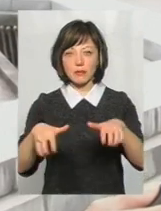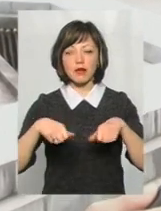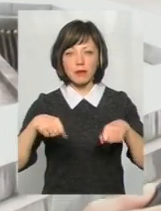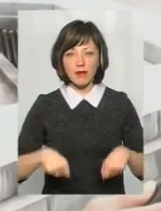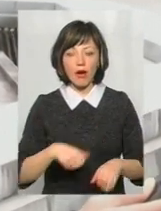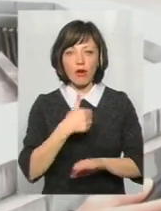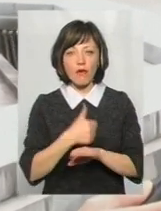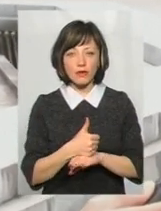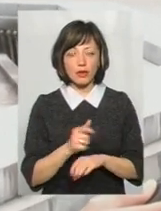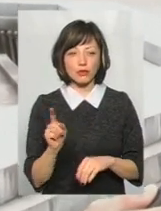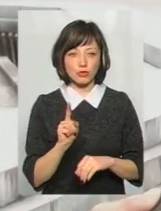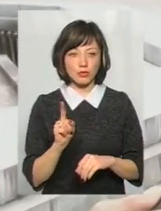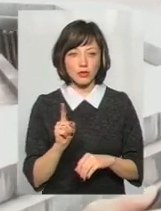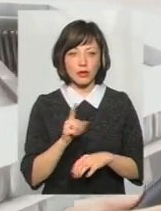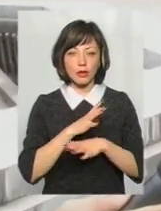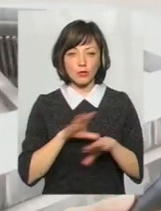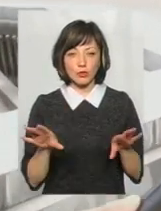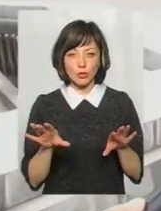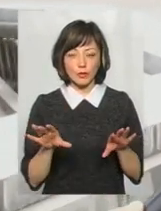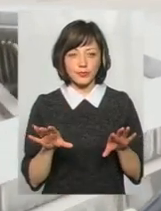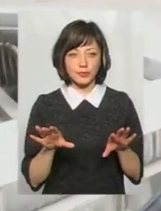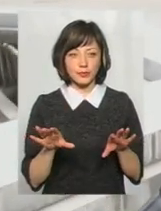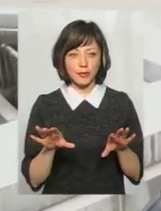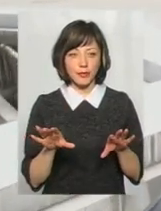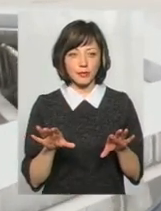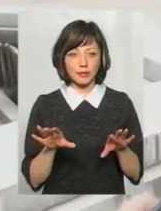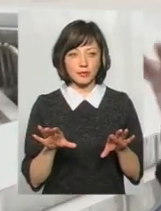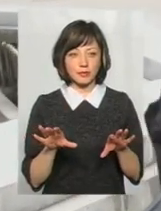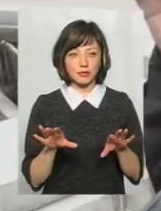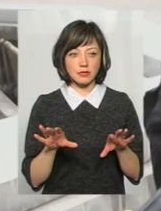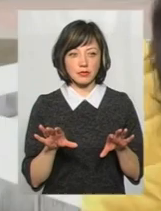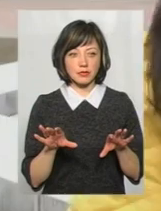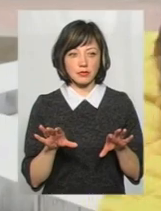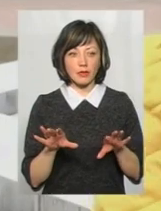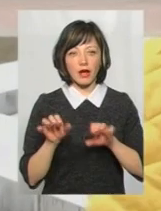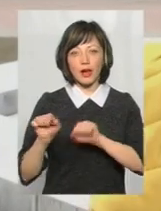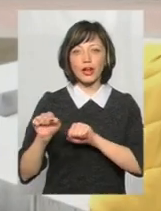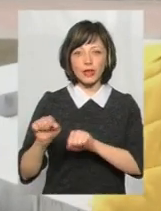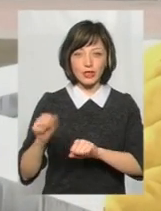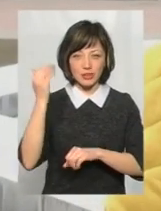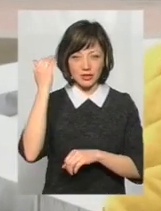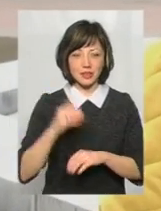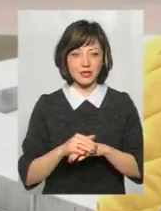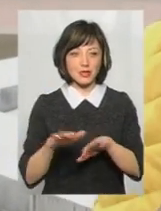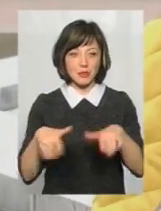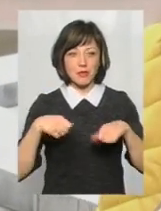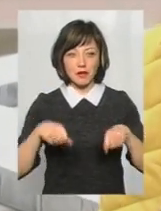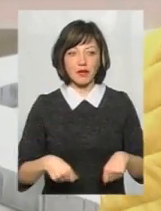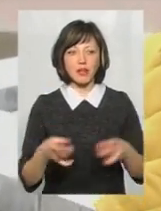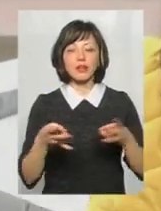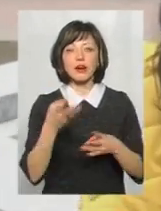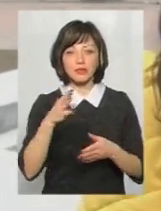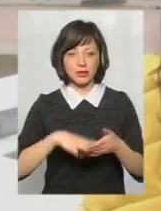а найголовніше, щоб не було криші. Забирати права – все. Наші